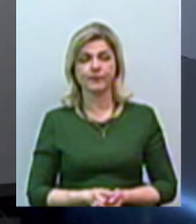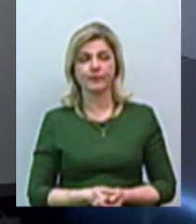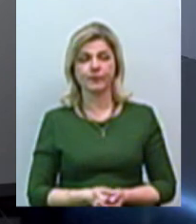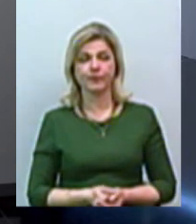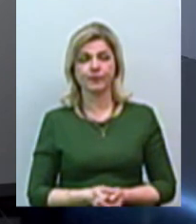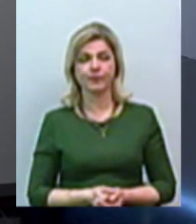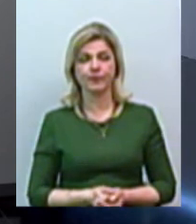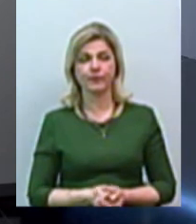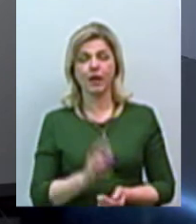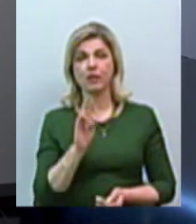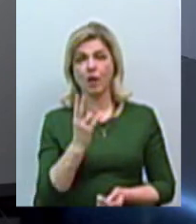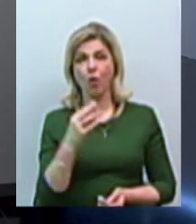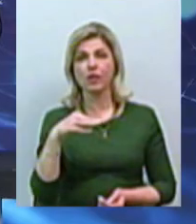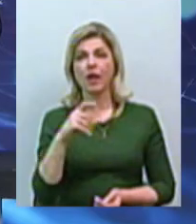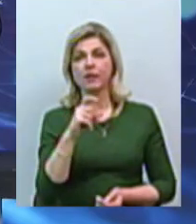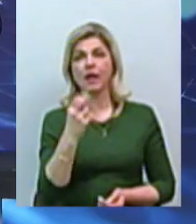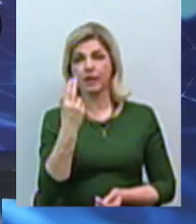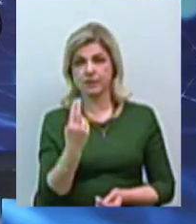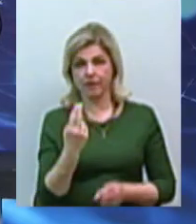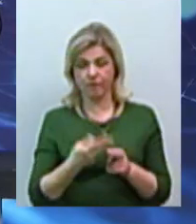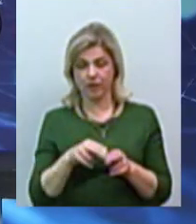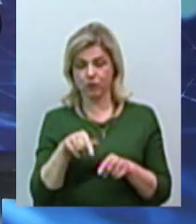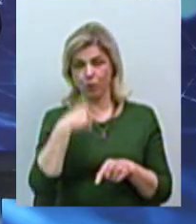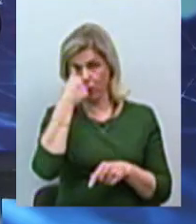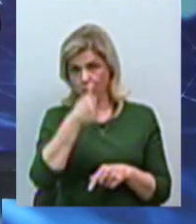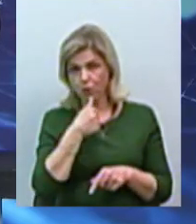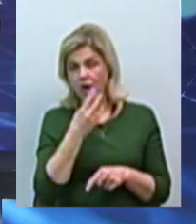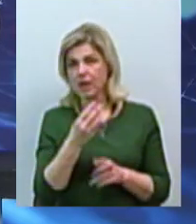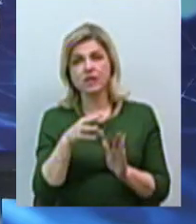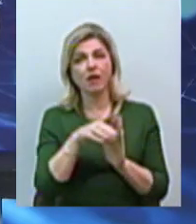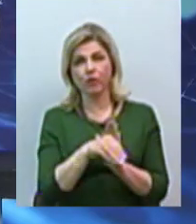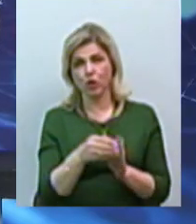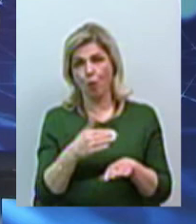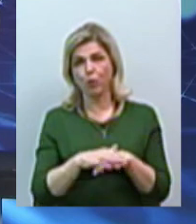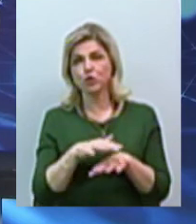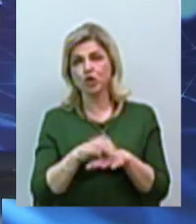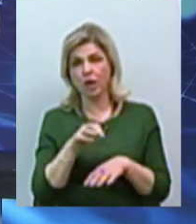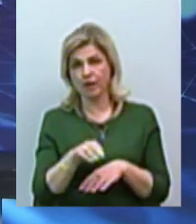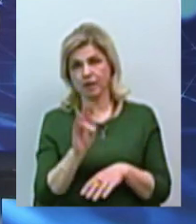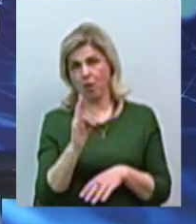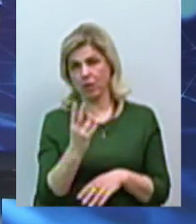Миколаївської ТЕЦ в цьому році не закладено в бюджеті міста Миколаїва.